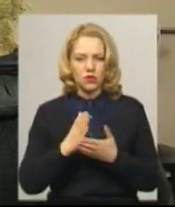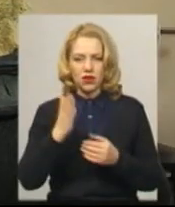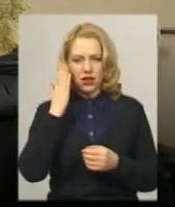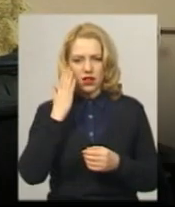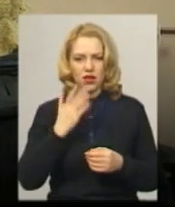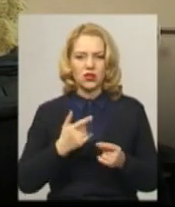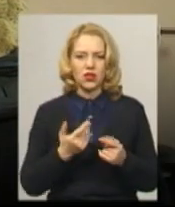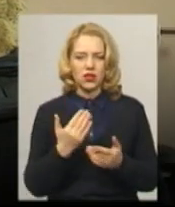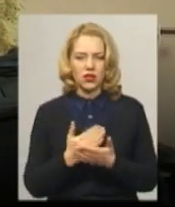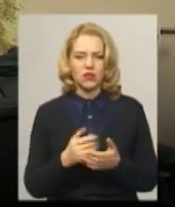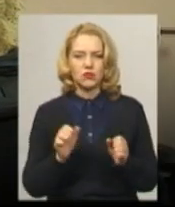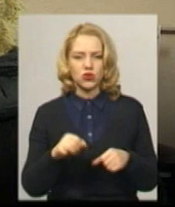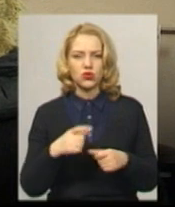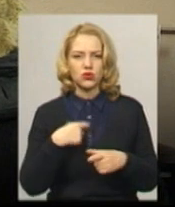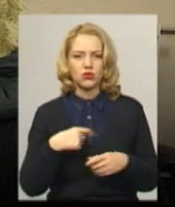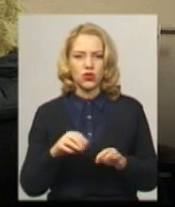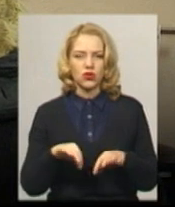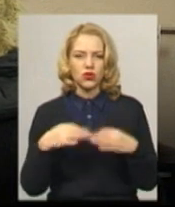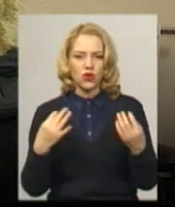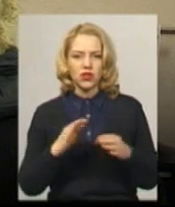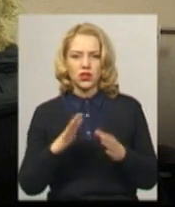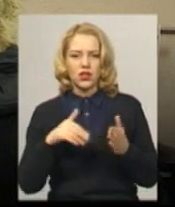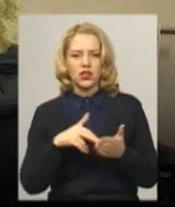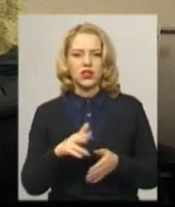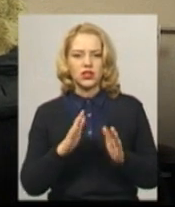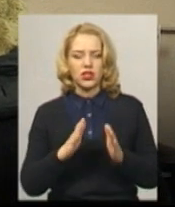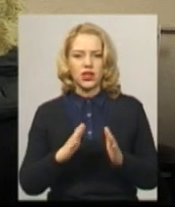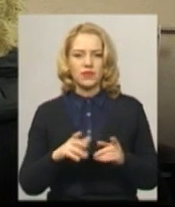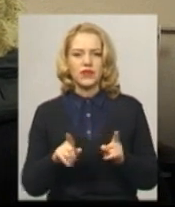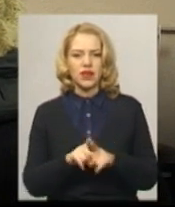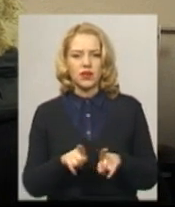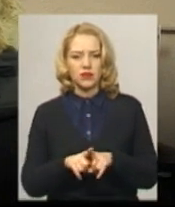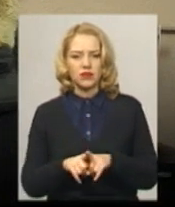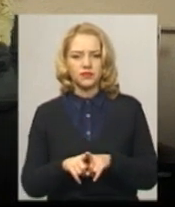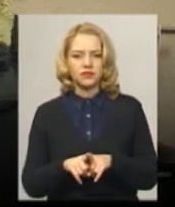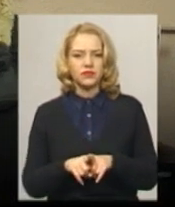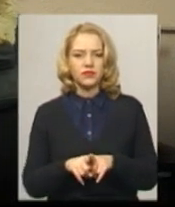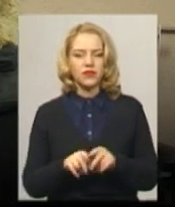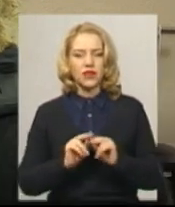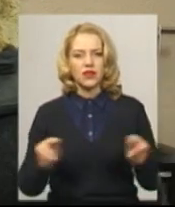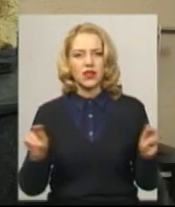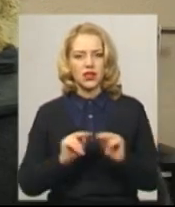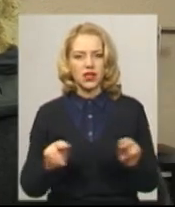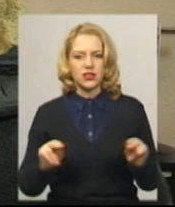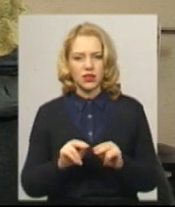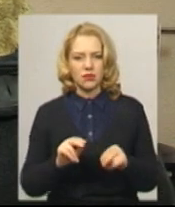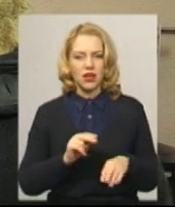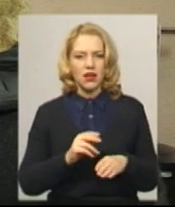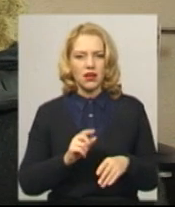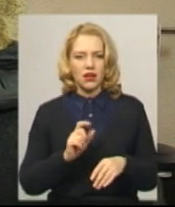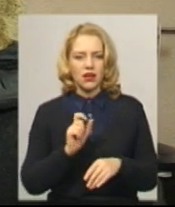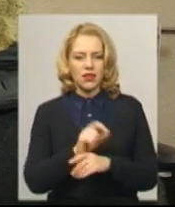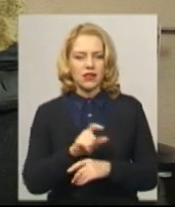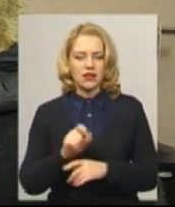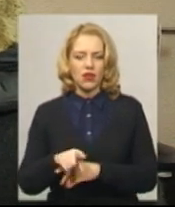може собі дозволити йти не лише за такими викладацькими настановами, а